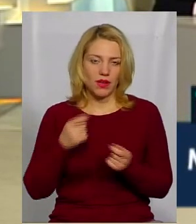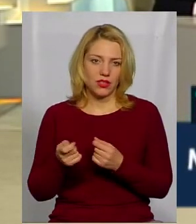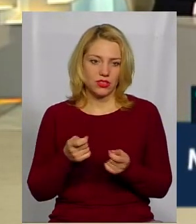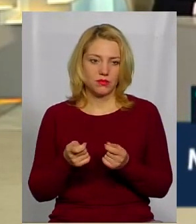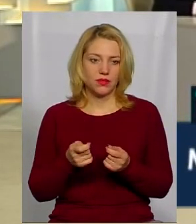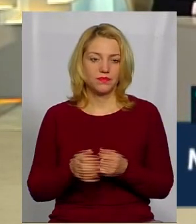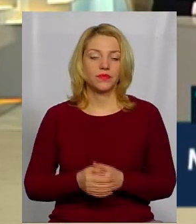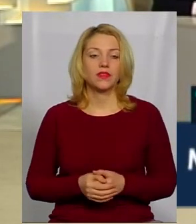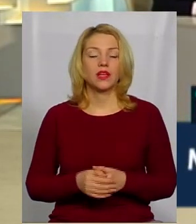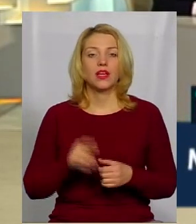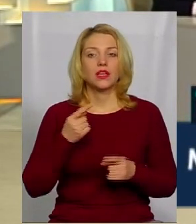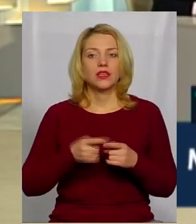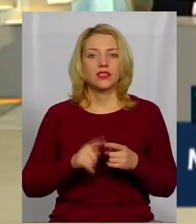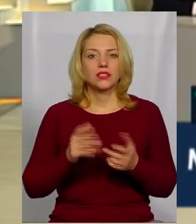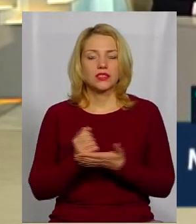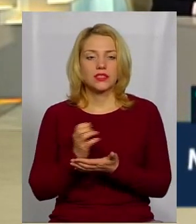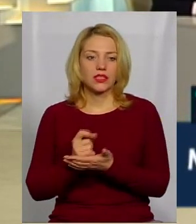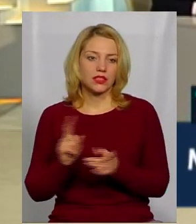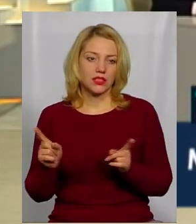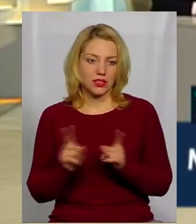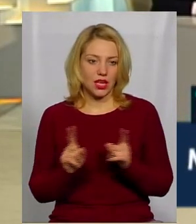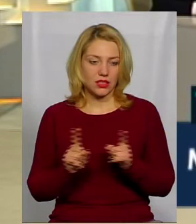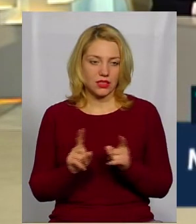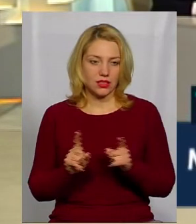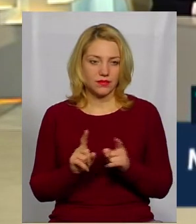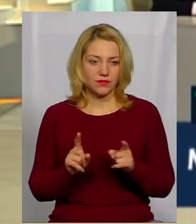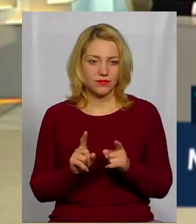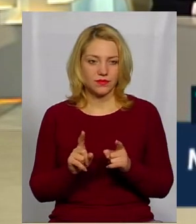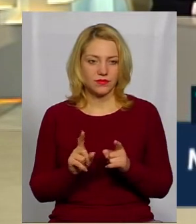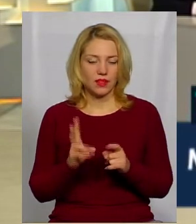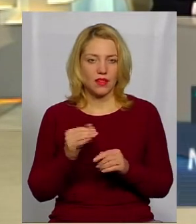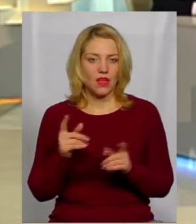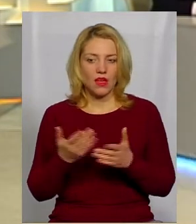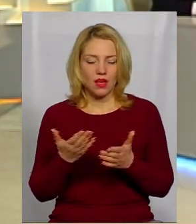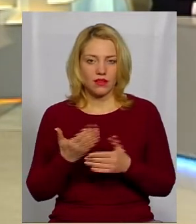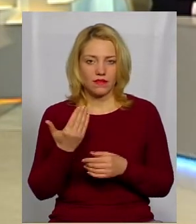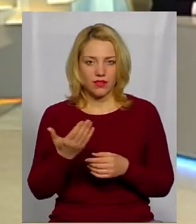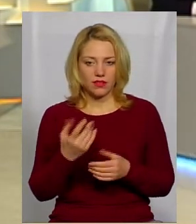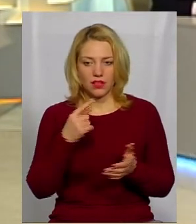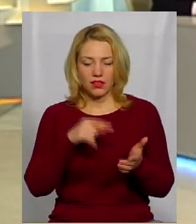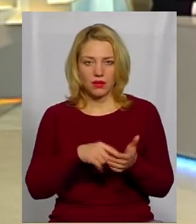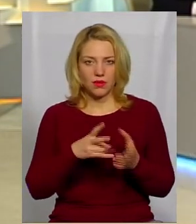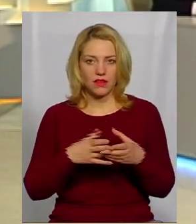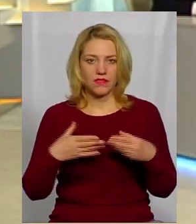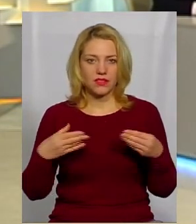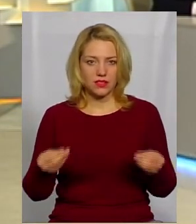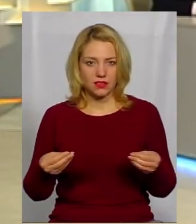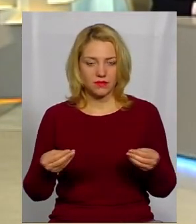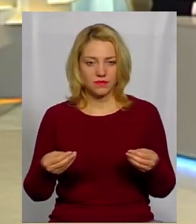Ті знахідки, на які ви натрапили навесні,